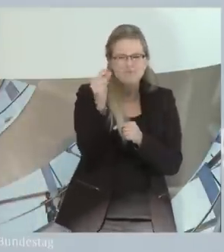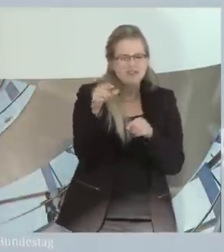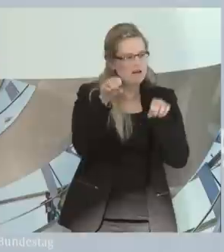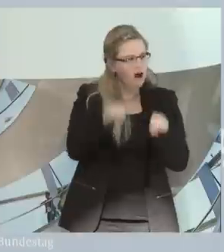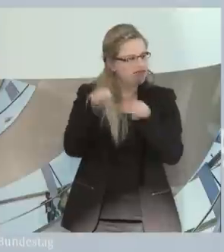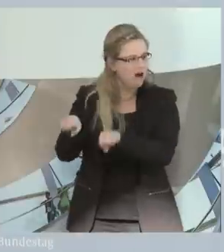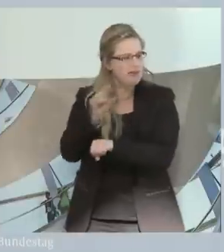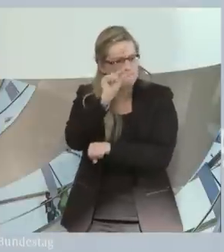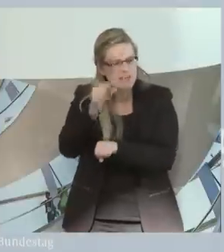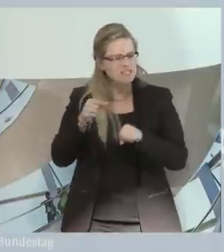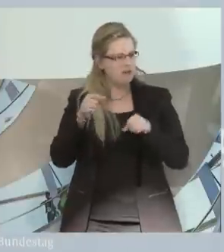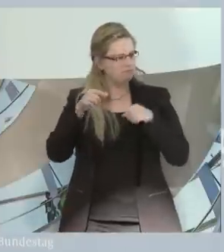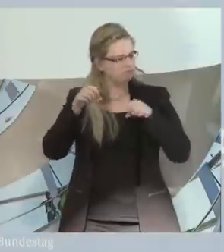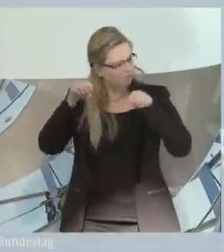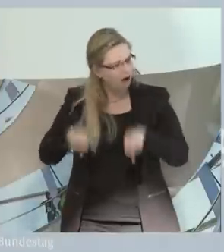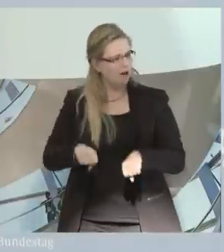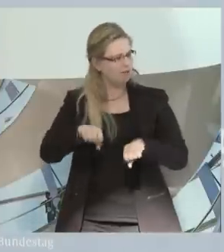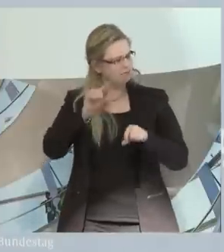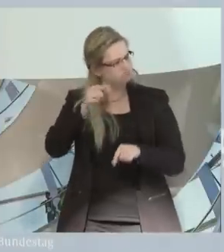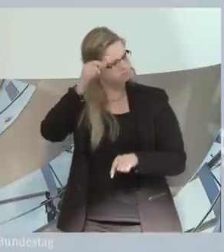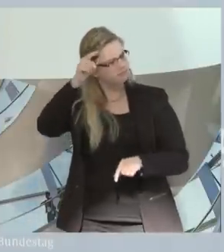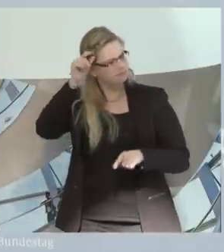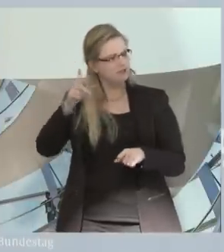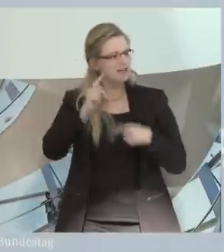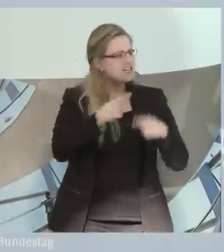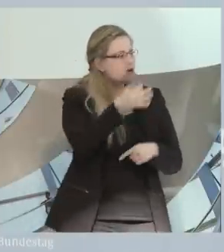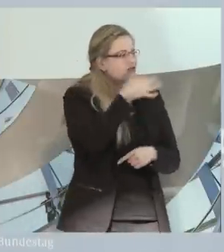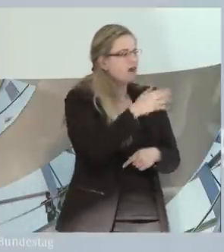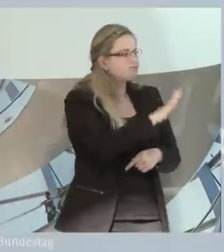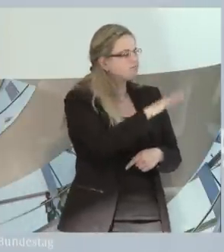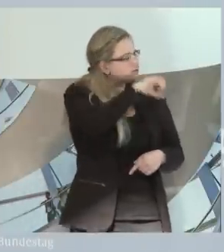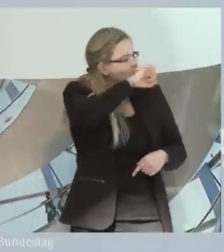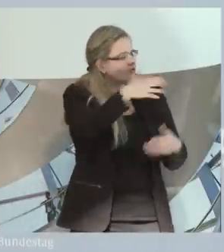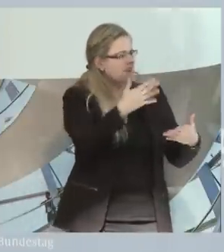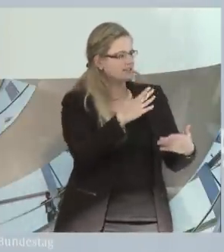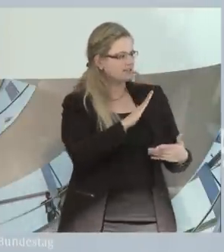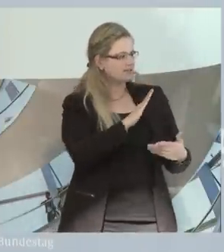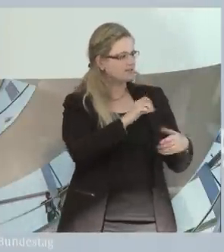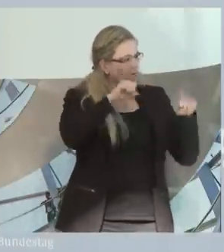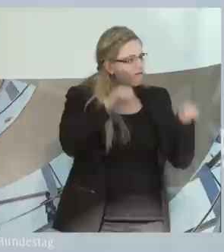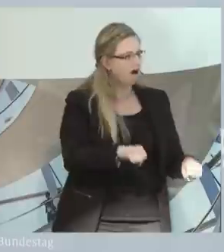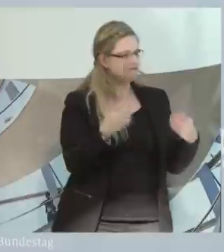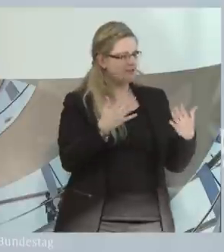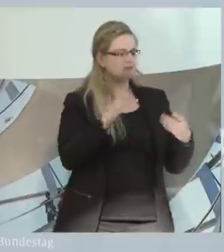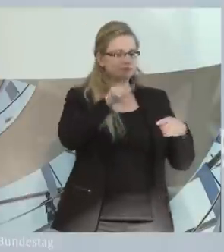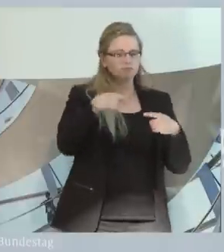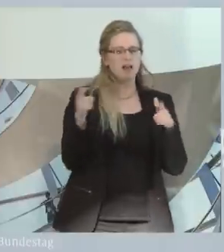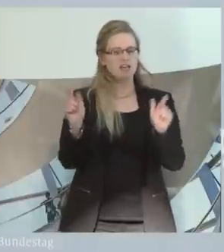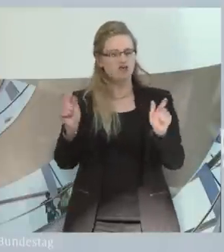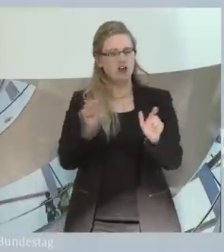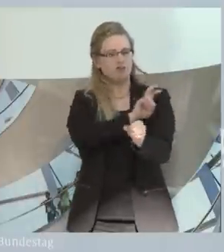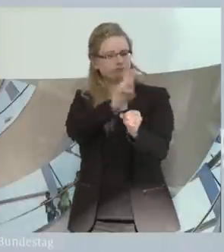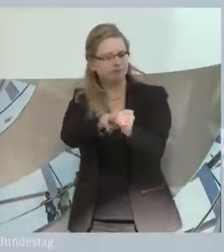jeder muss mit seinen Begabungen und Fähigkeiten gefragt werden und muss Chancen und Möglichkeiten haben, sich in Gesellschaft und